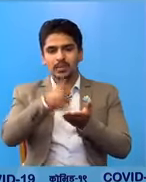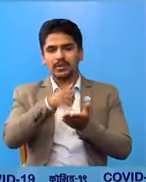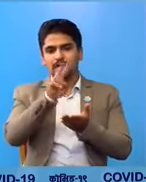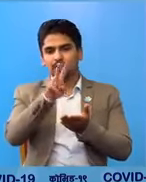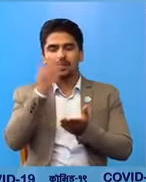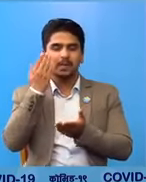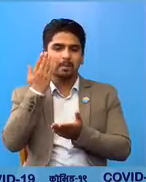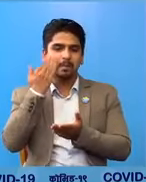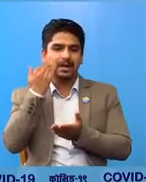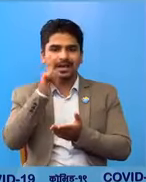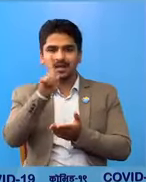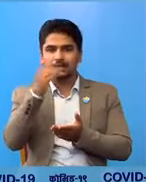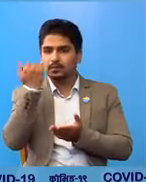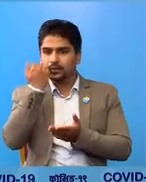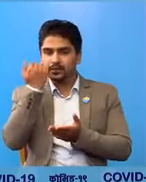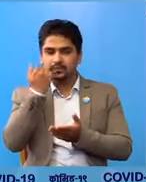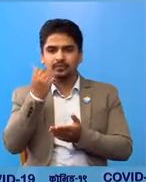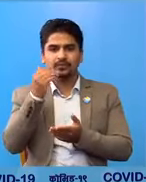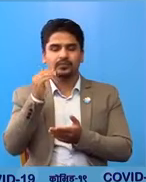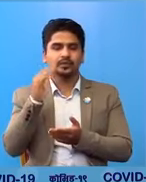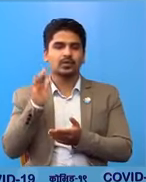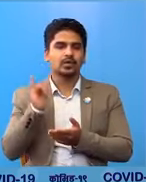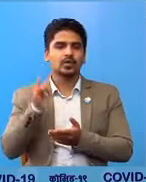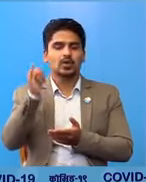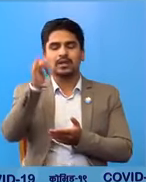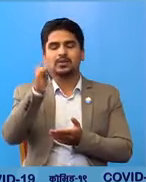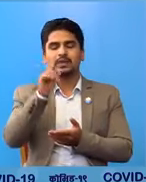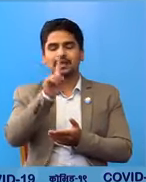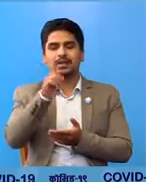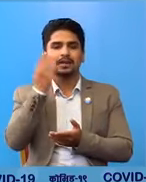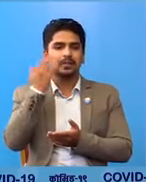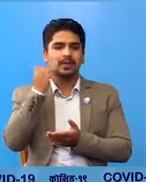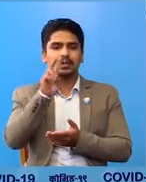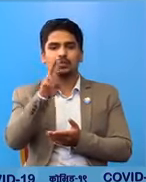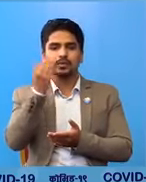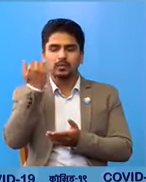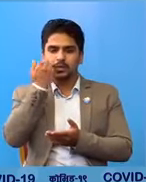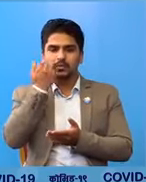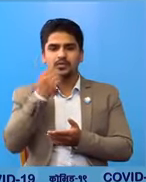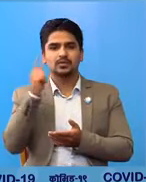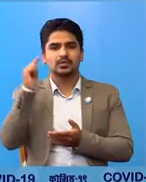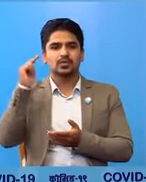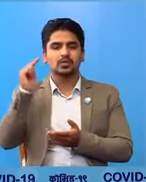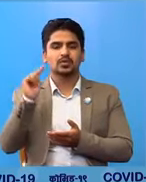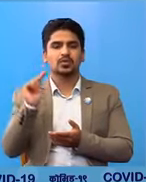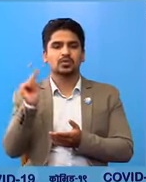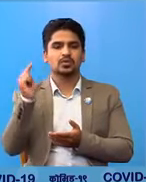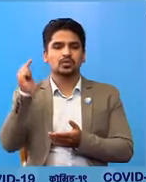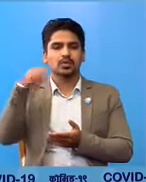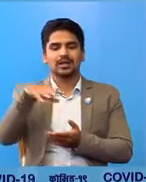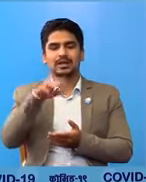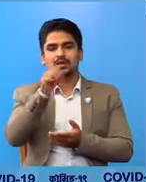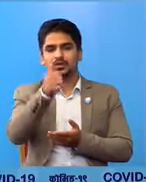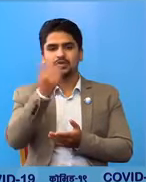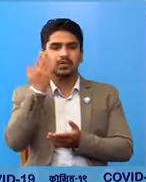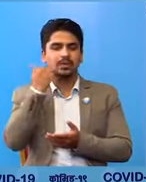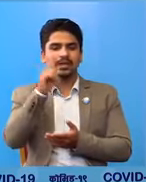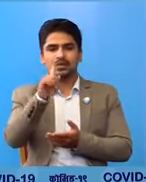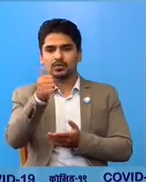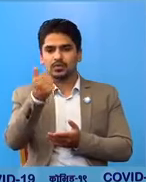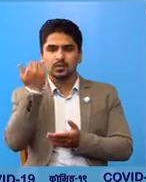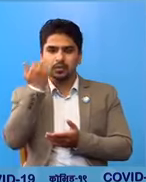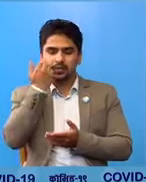दुई महिलार एक पुरूस डडेल दुरा का एक महिलार दुई पुरूस कईलाली का छो महिलार सोर पुरूस